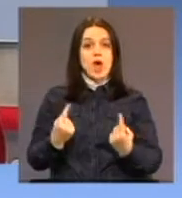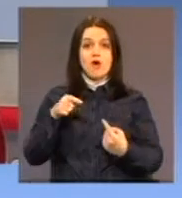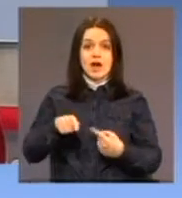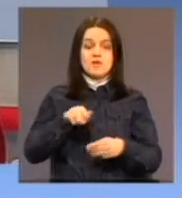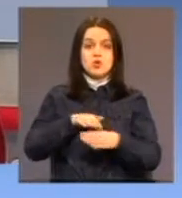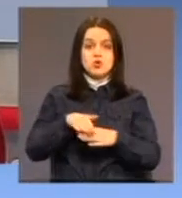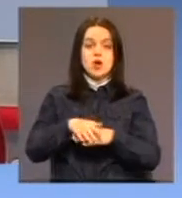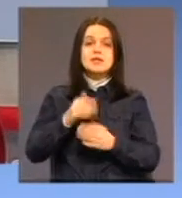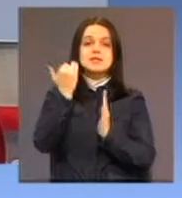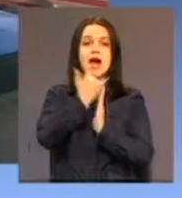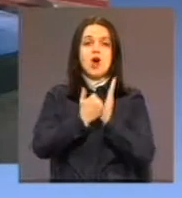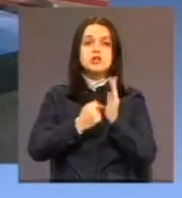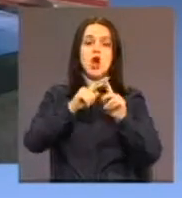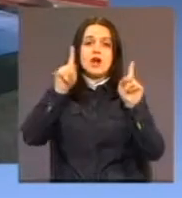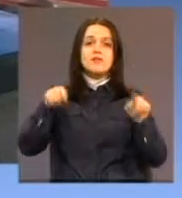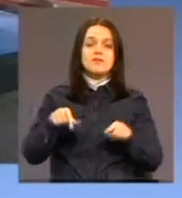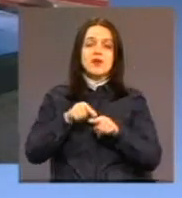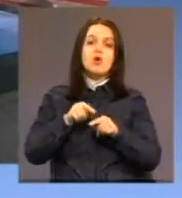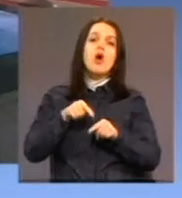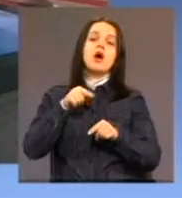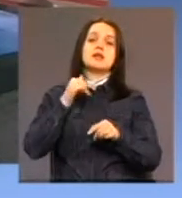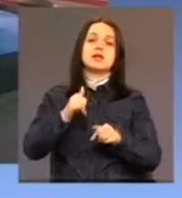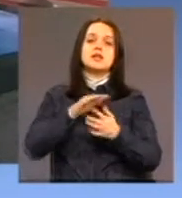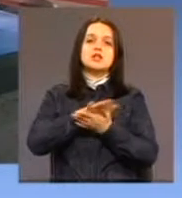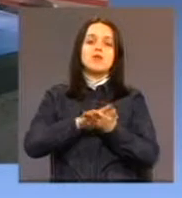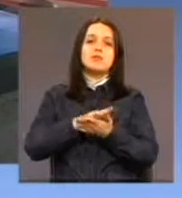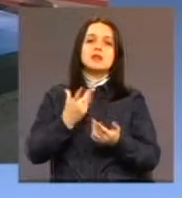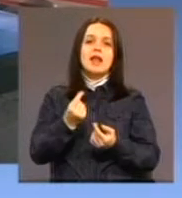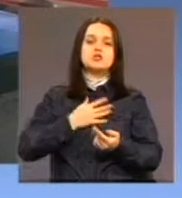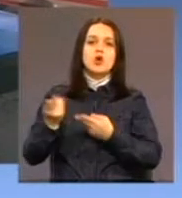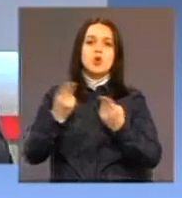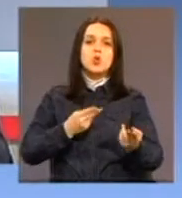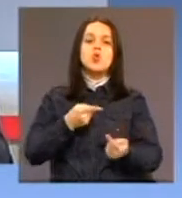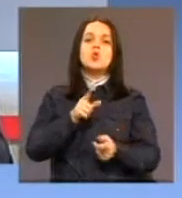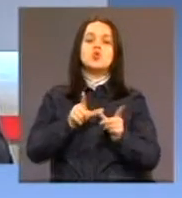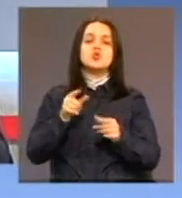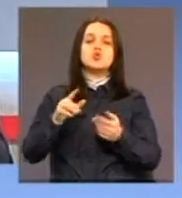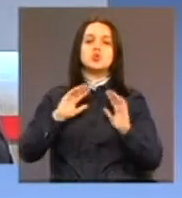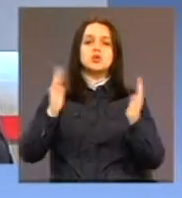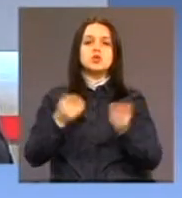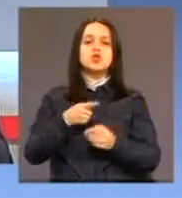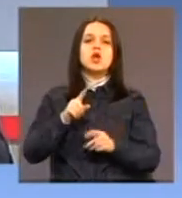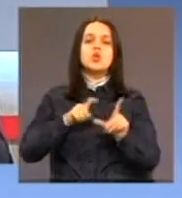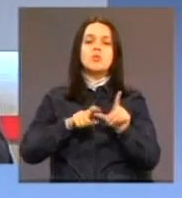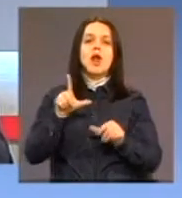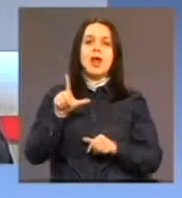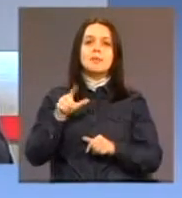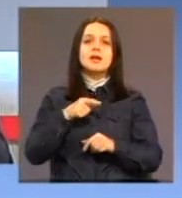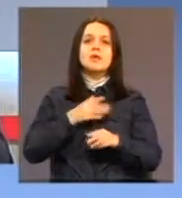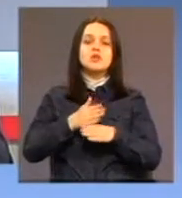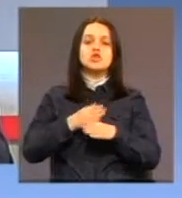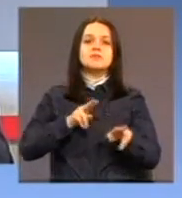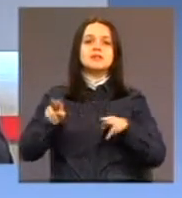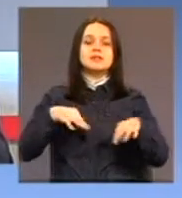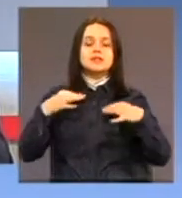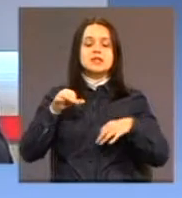okviru i regulativi razgovaramo sa našim gostima. U studiju su Ljubolepir, pomoćnik ministra zdravlja i socijalne zaštite